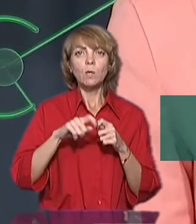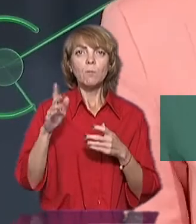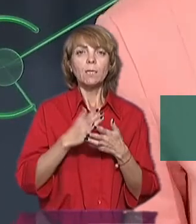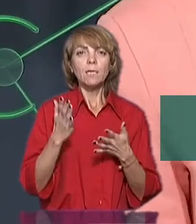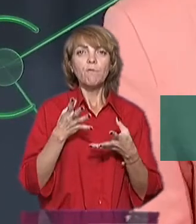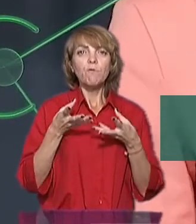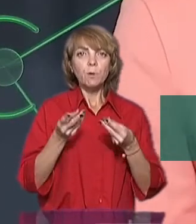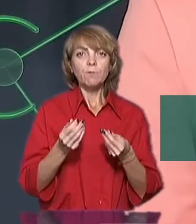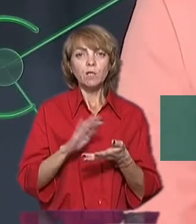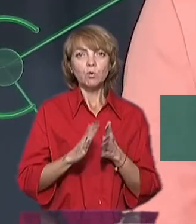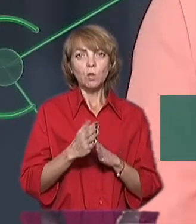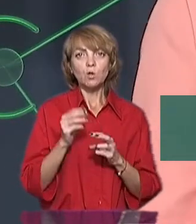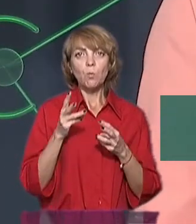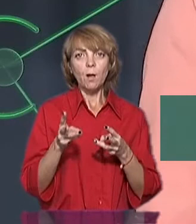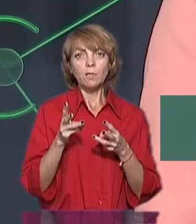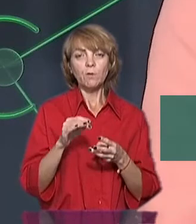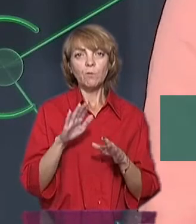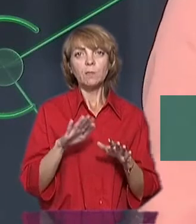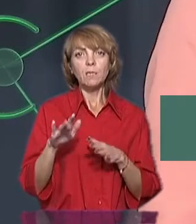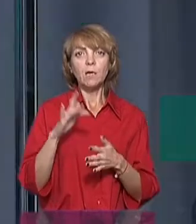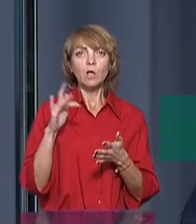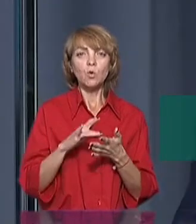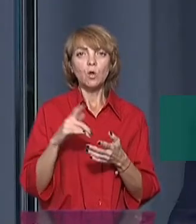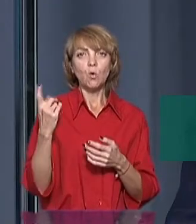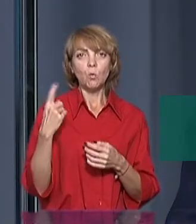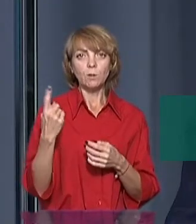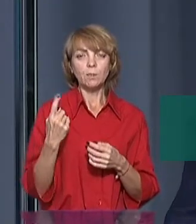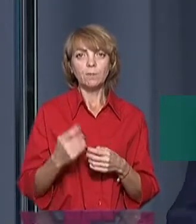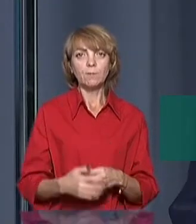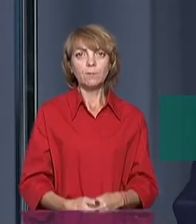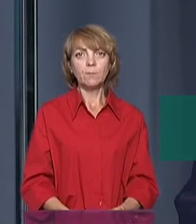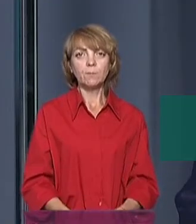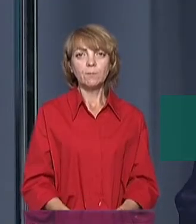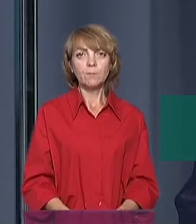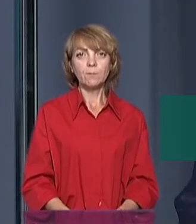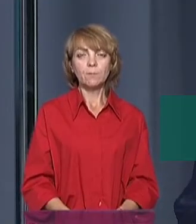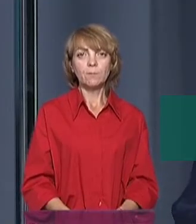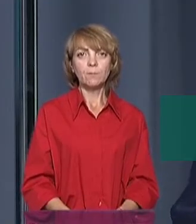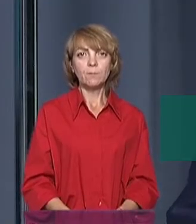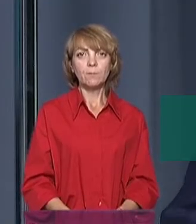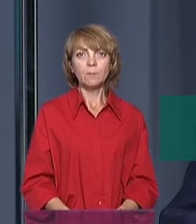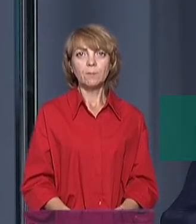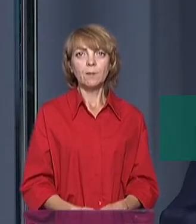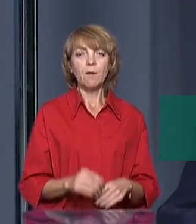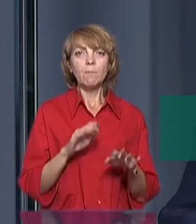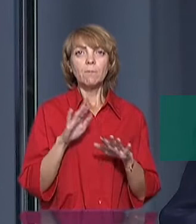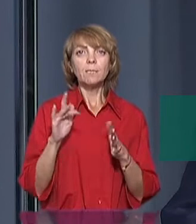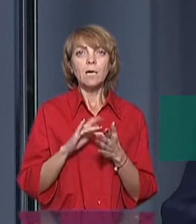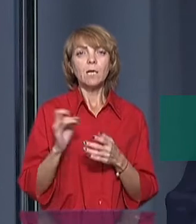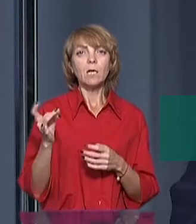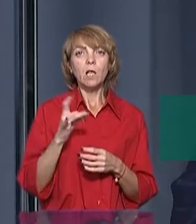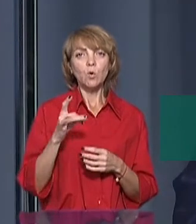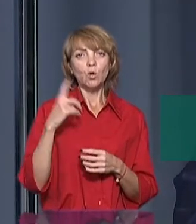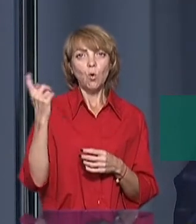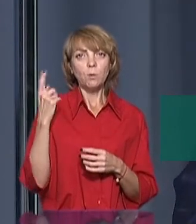вплив на ситуацію з опаленням у містах, у районах області? Ну, в містах і районах області ми